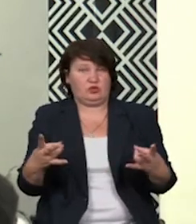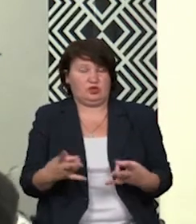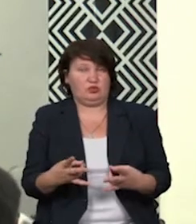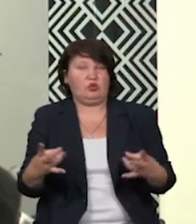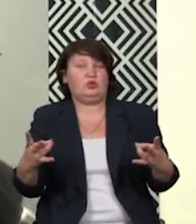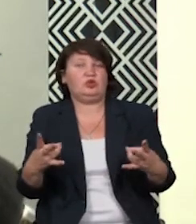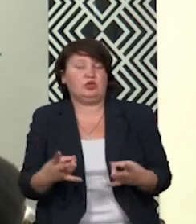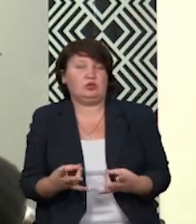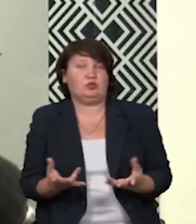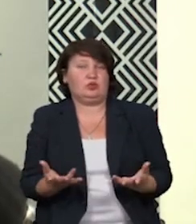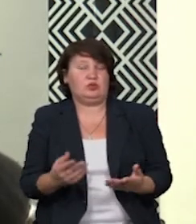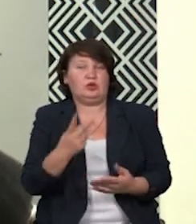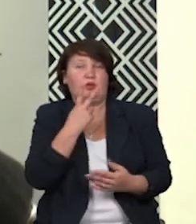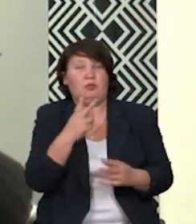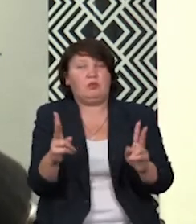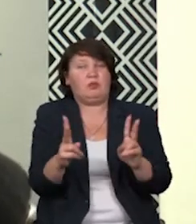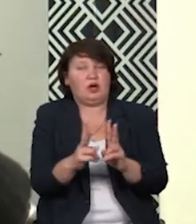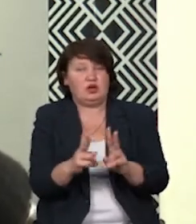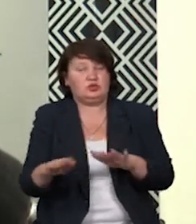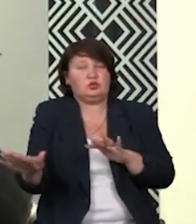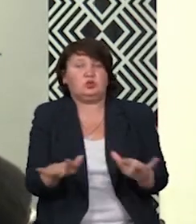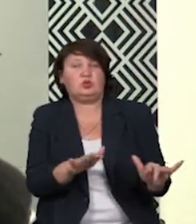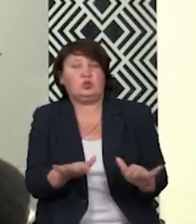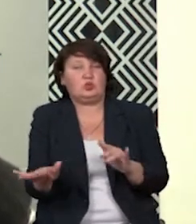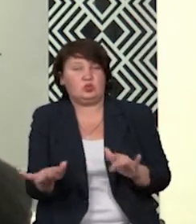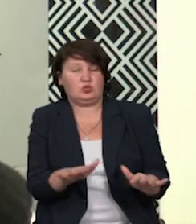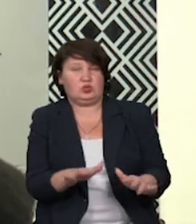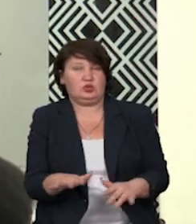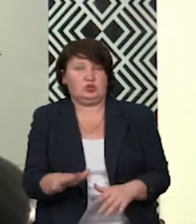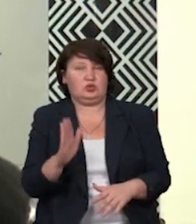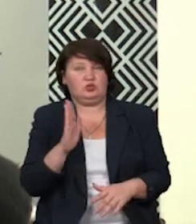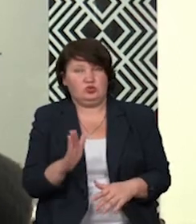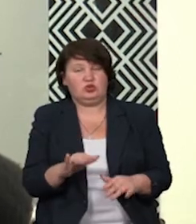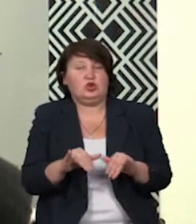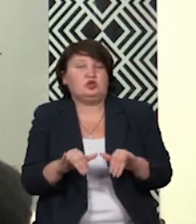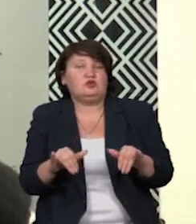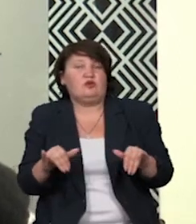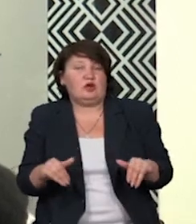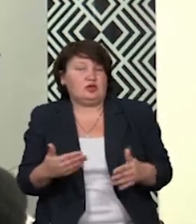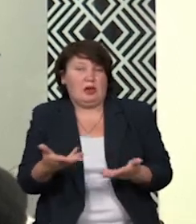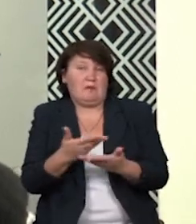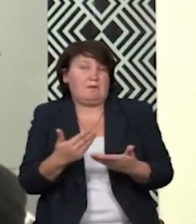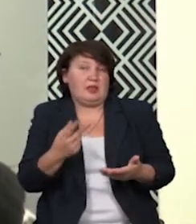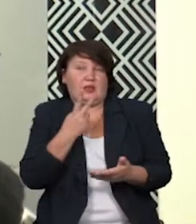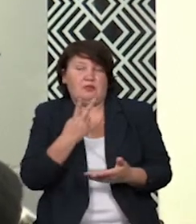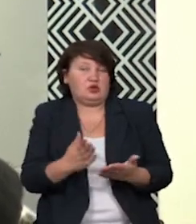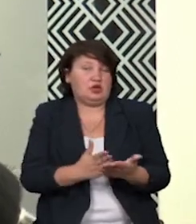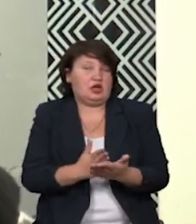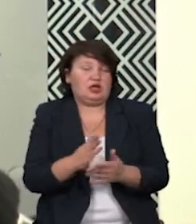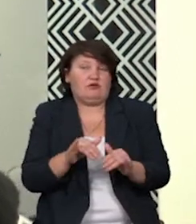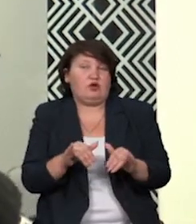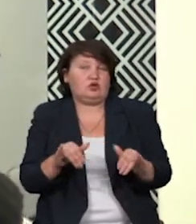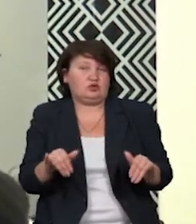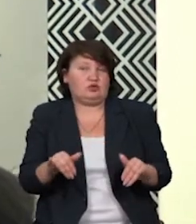потребують бачитися, рухатися, бути в гуртках, розвиватися. Тобто ми не бачимо шляхів розвитку